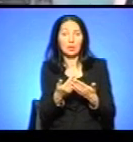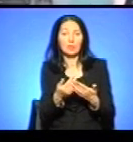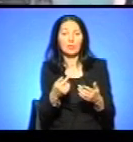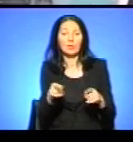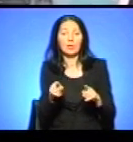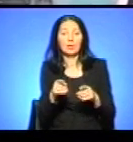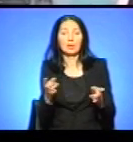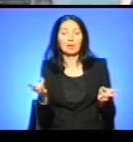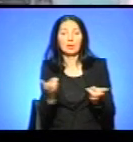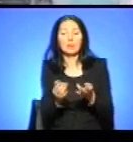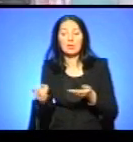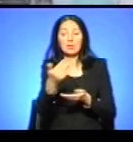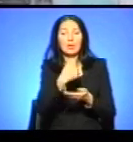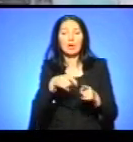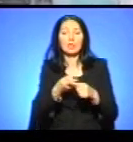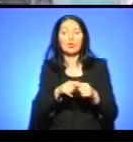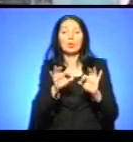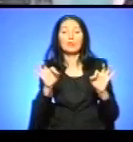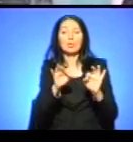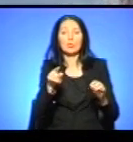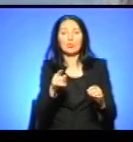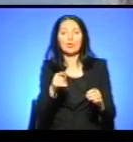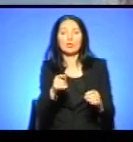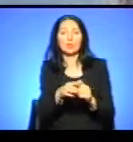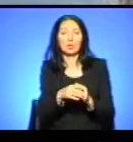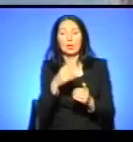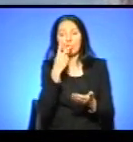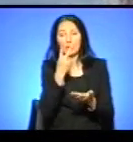мусимо збирати таку інформацію, тому що зовнішнього вигляду замало.